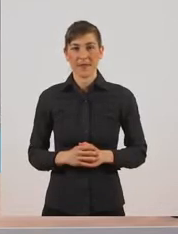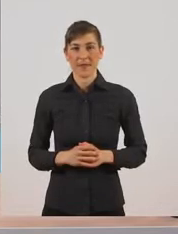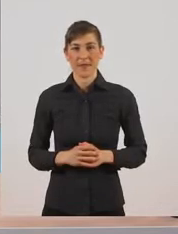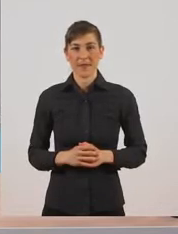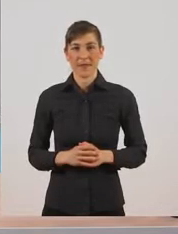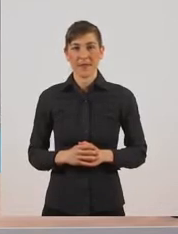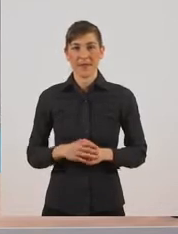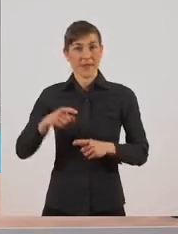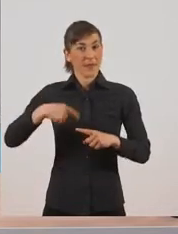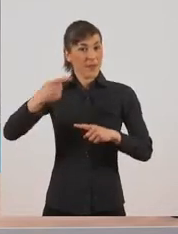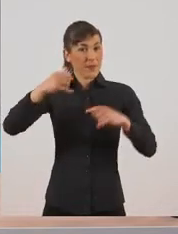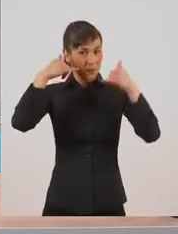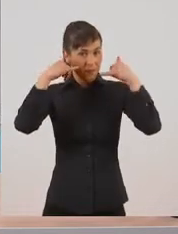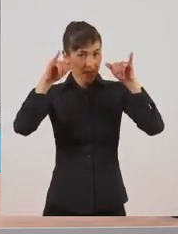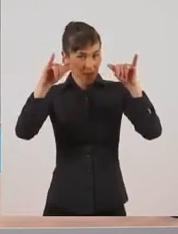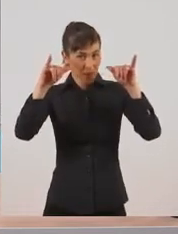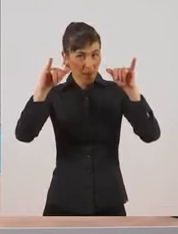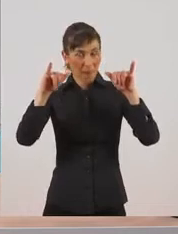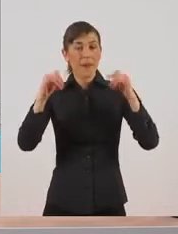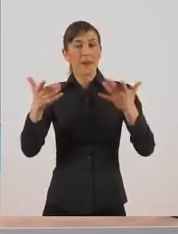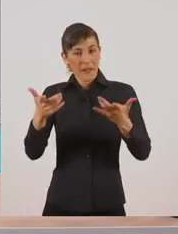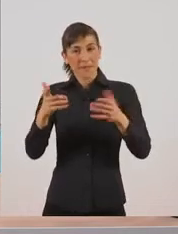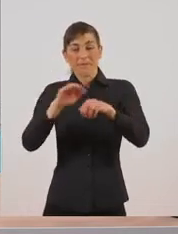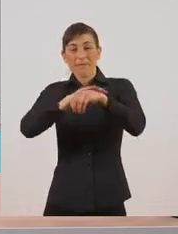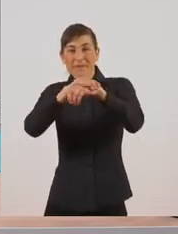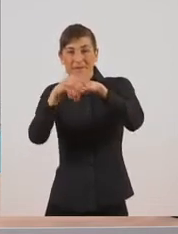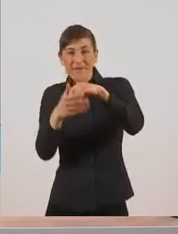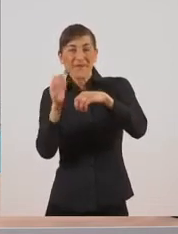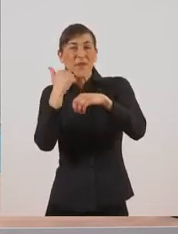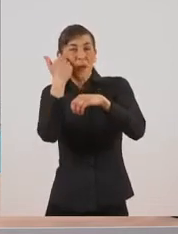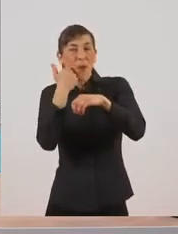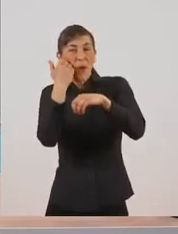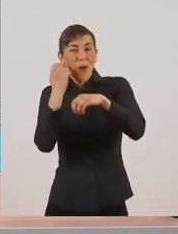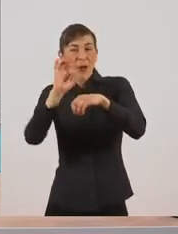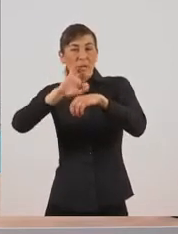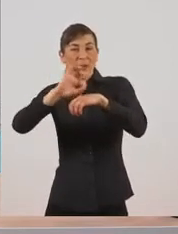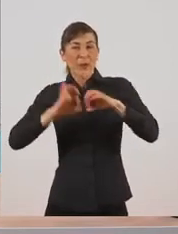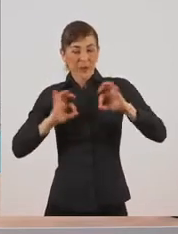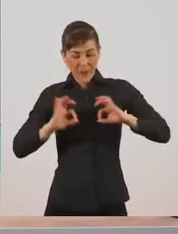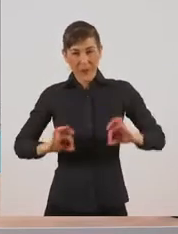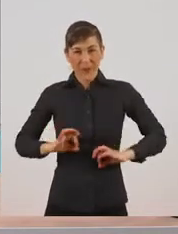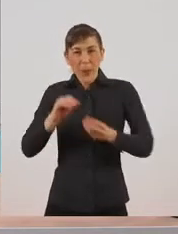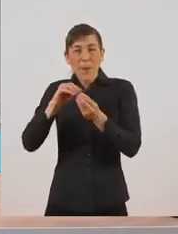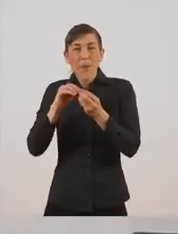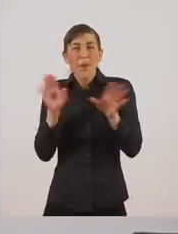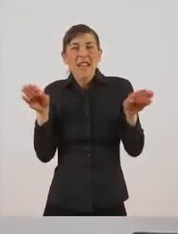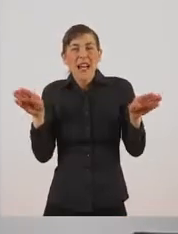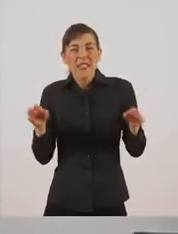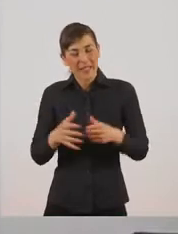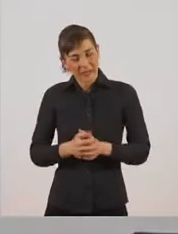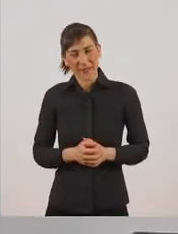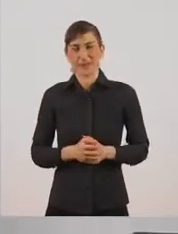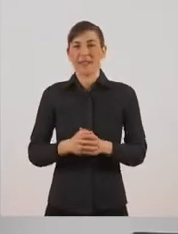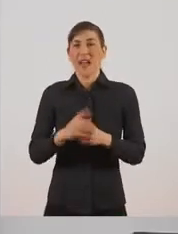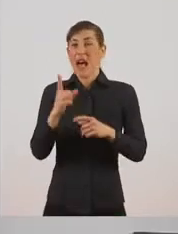Επόμενο ζώο είναι μια πασχαλίτσα πολύ ωραία, η οποία δεν έχει σπονδυλική στήλη, άρα ανήκει στα